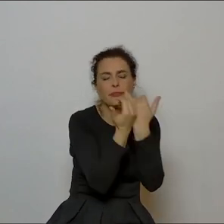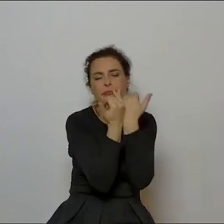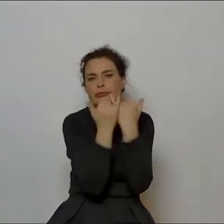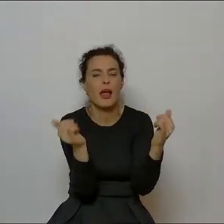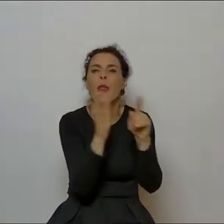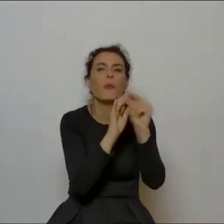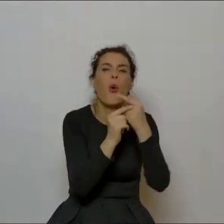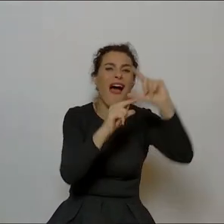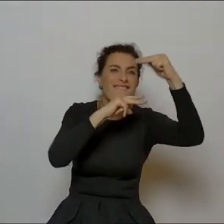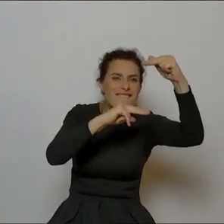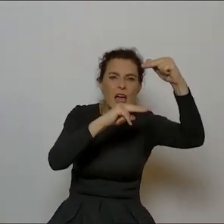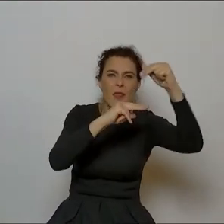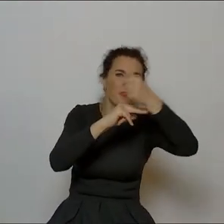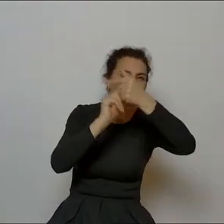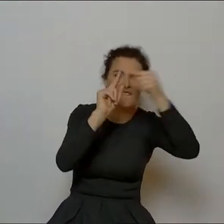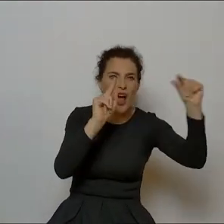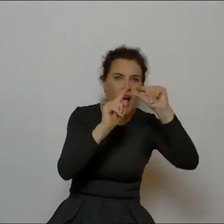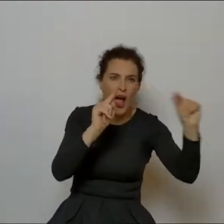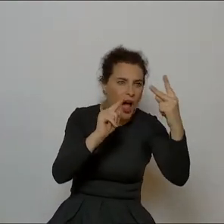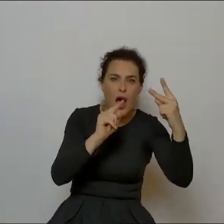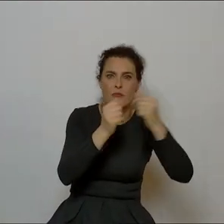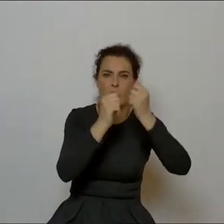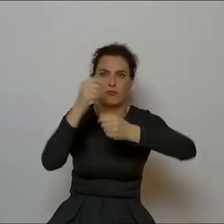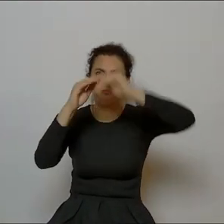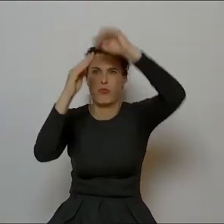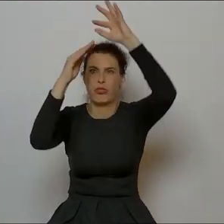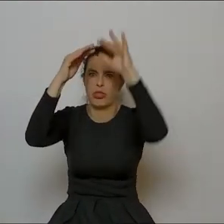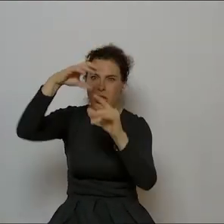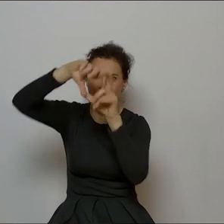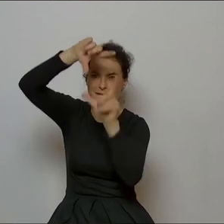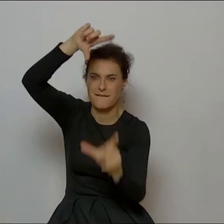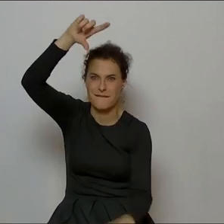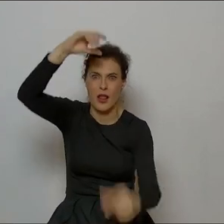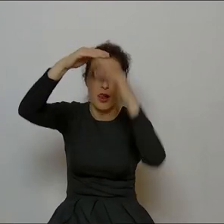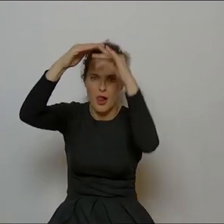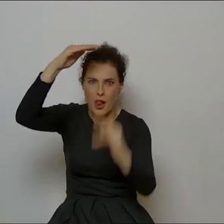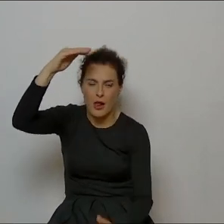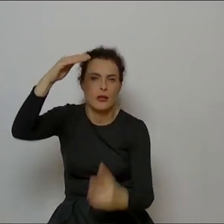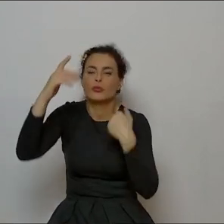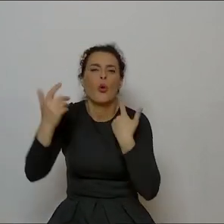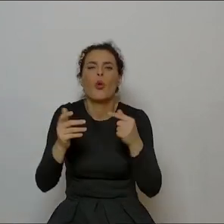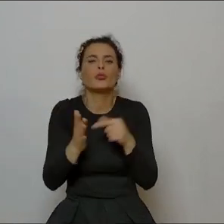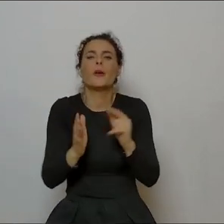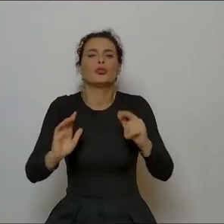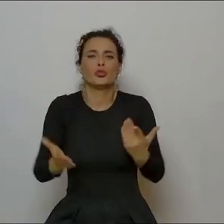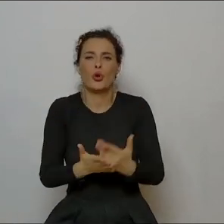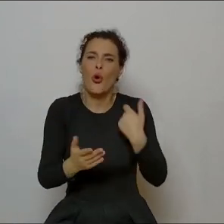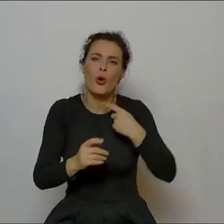od króciutkich fraszek dosłownie dwuwersowych po rozbudowane poematy, że trzeba tylko trochę